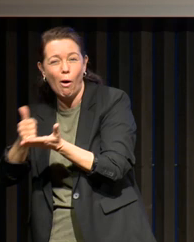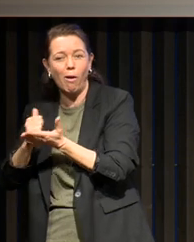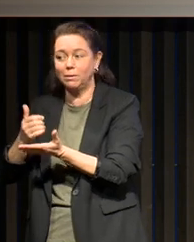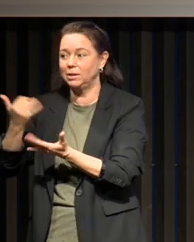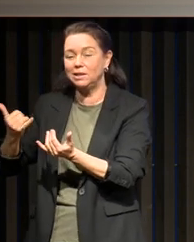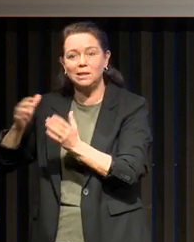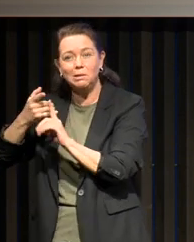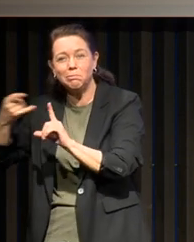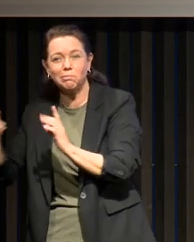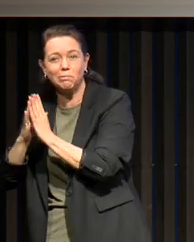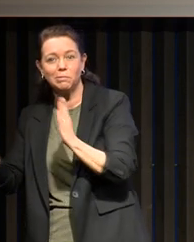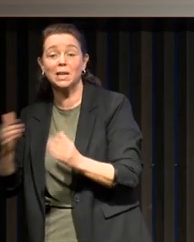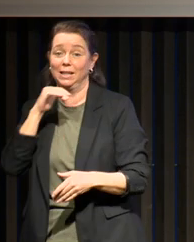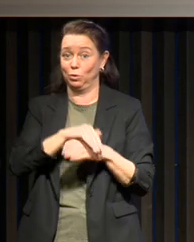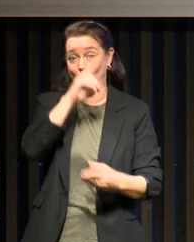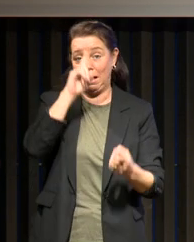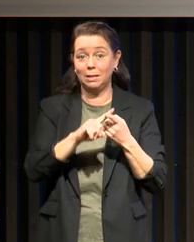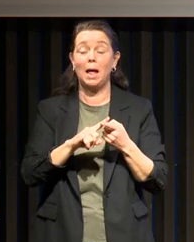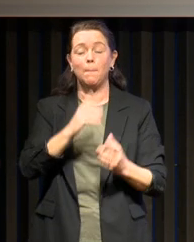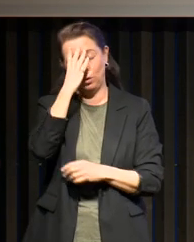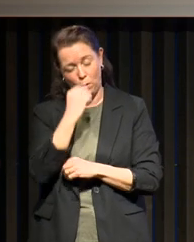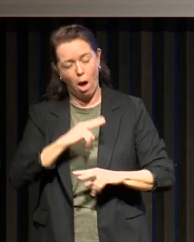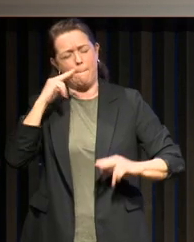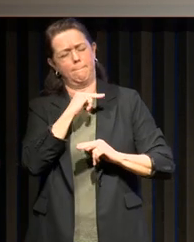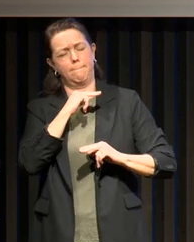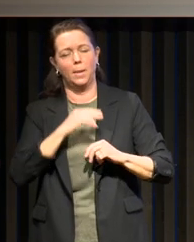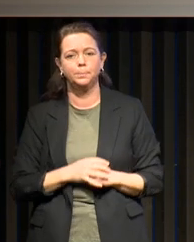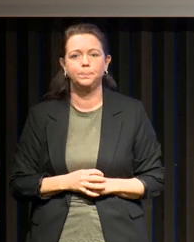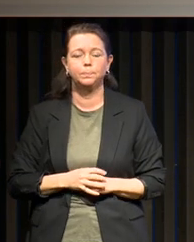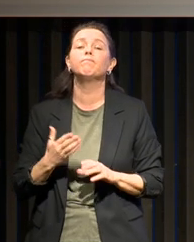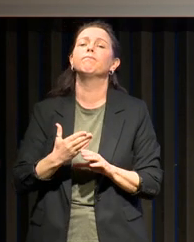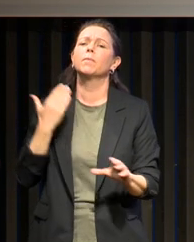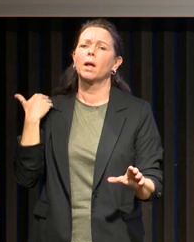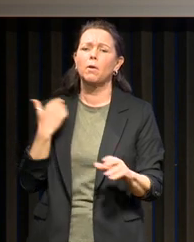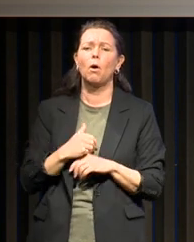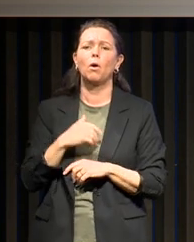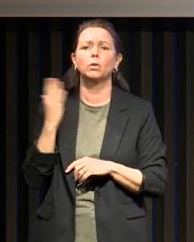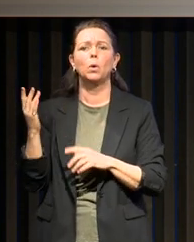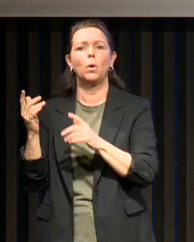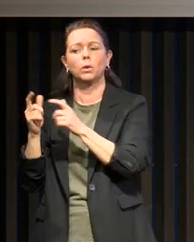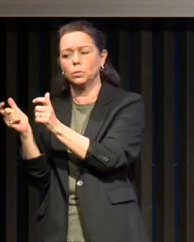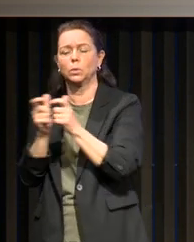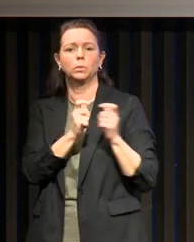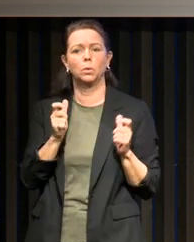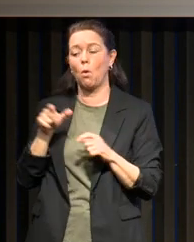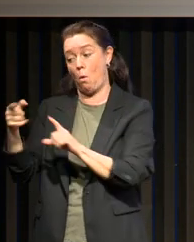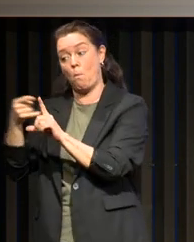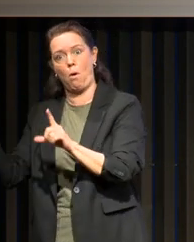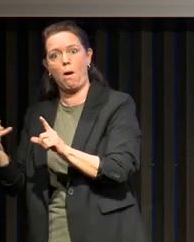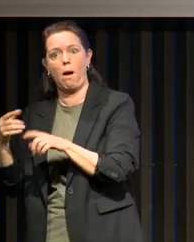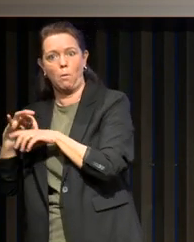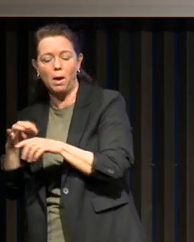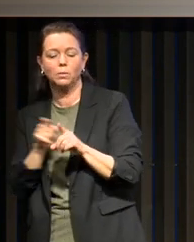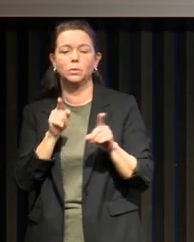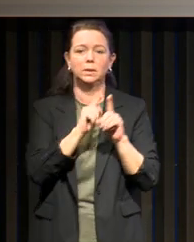d'apnée du sommeil. Alors avant je voudrais dire que ces deux institutions m'ont accompagné la librairie MOLA et le CHU de